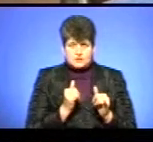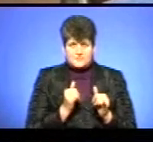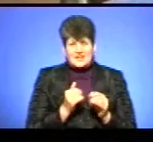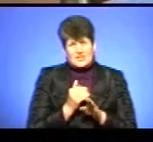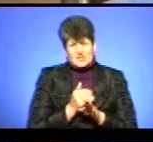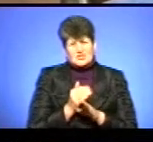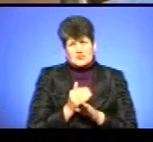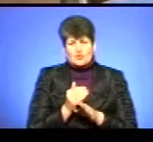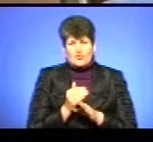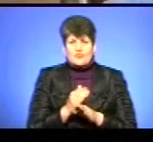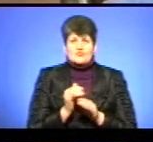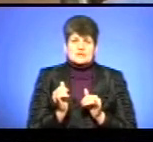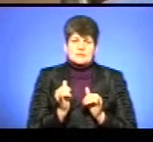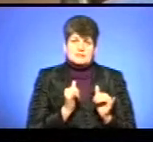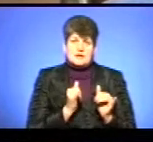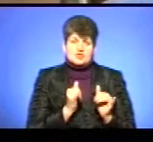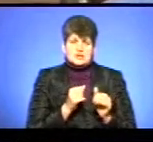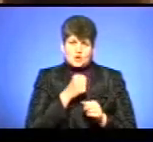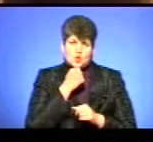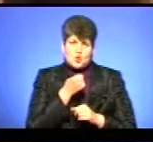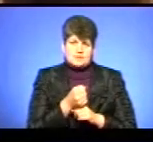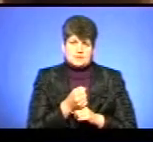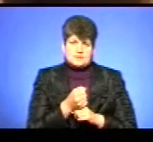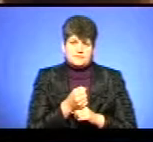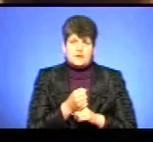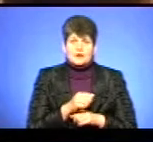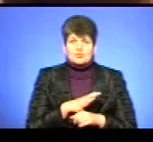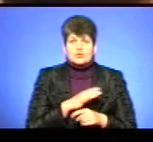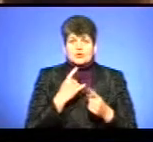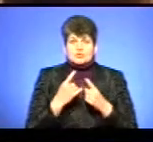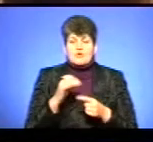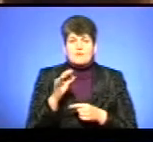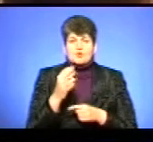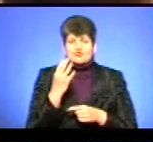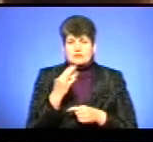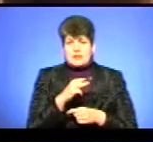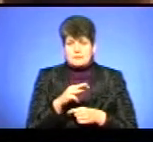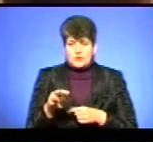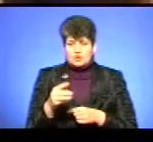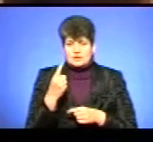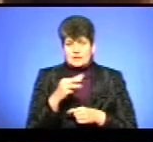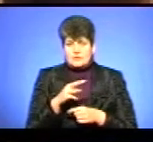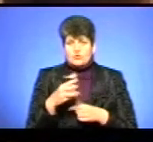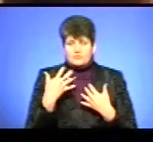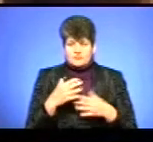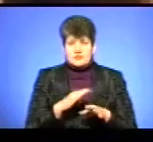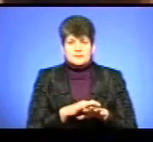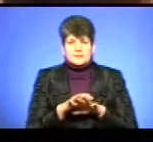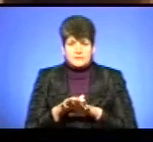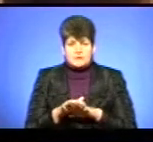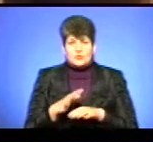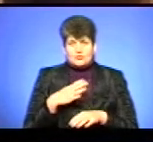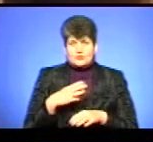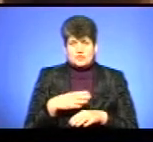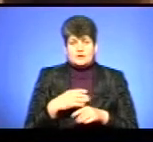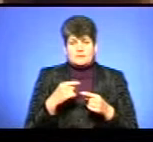частково забезпечили дорослих. Йшла мова про 4 мільйони, відповідно ми мільйон покрили, ми очікуємо покриття